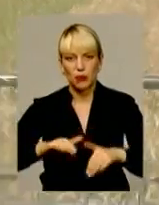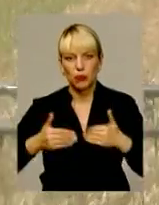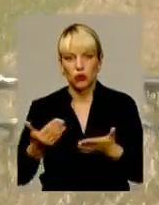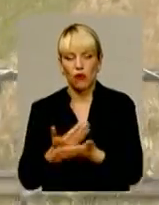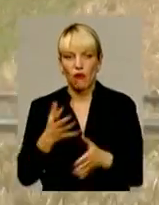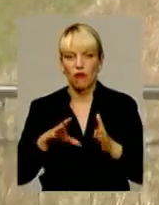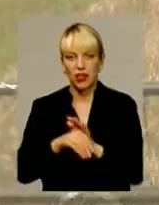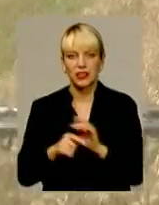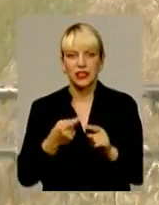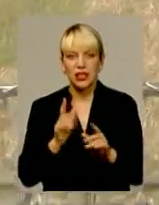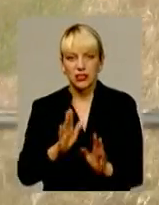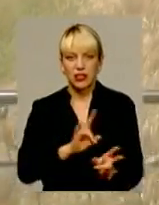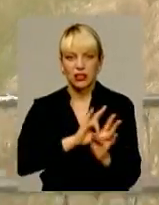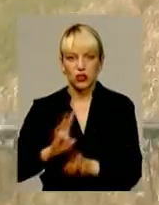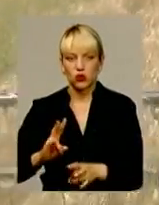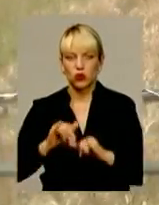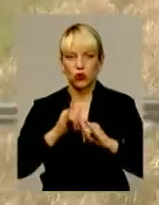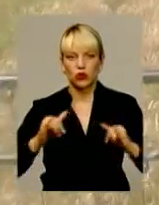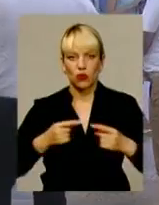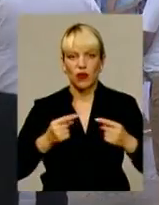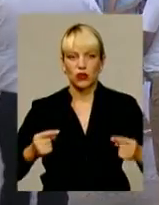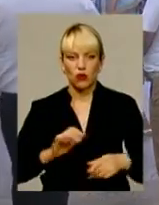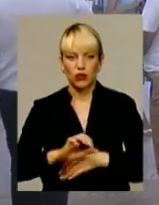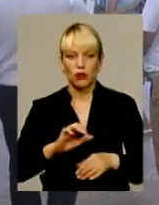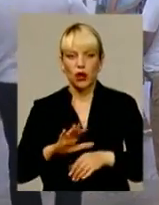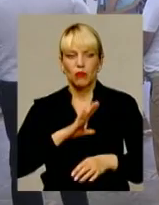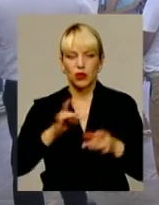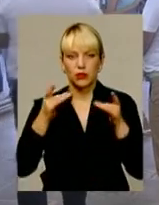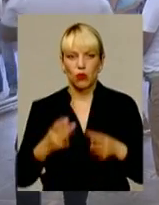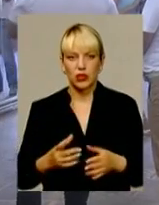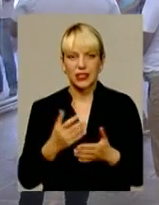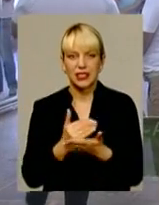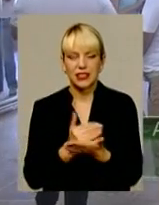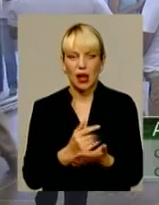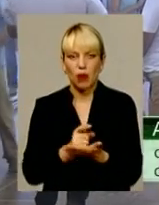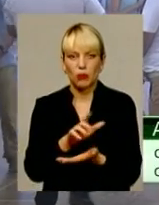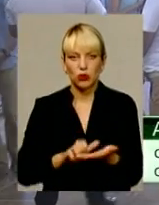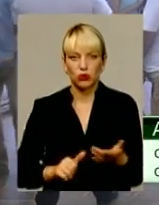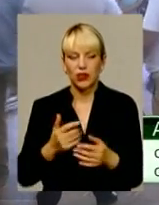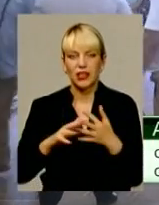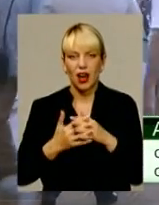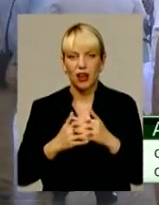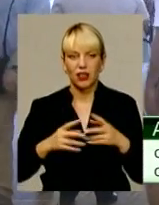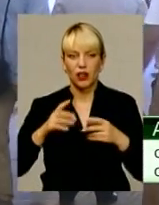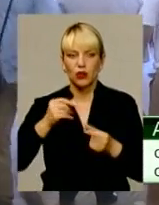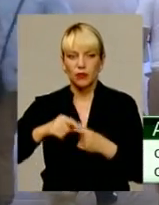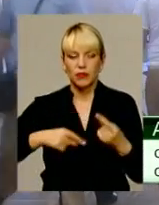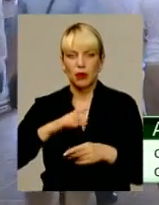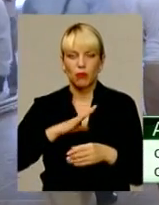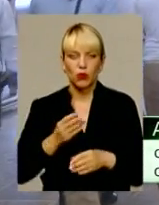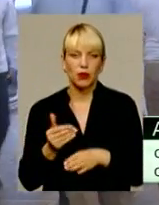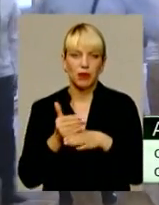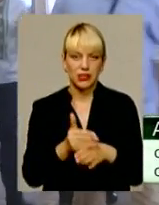нововведення лише нашкодять розвитку товарного виробництва. Була спрошена система оподаткування аграрного бізнесу, були певні проференції,